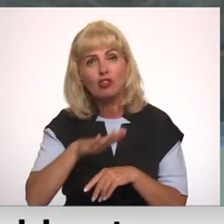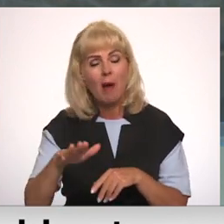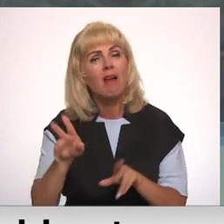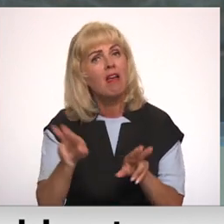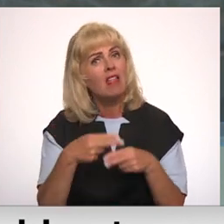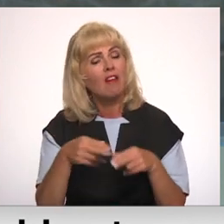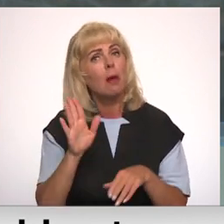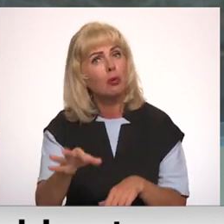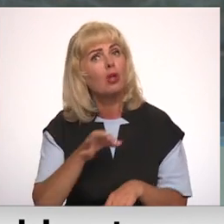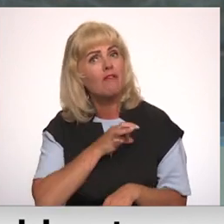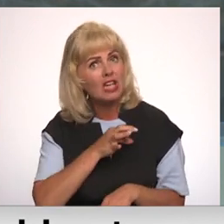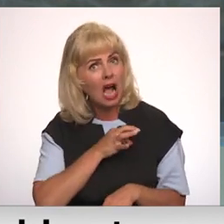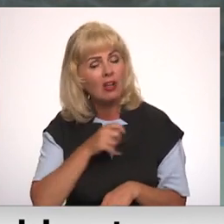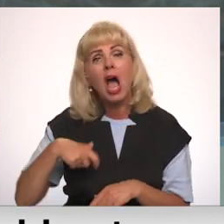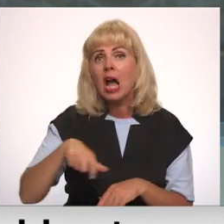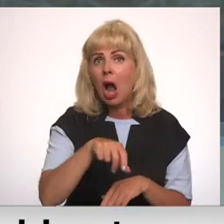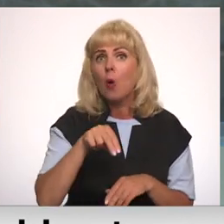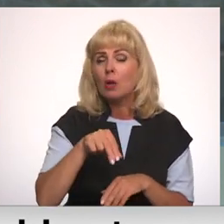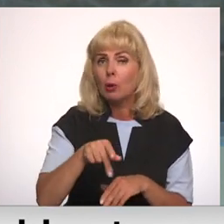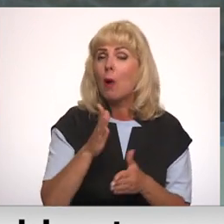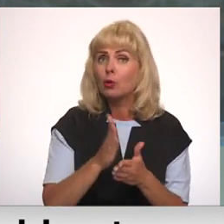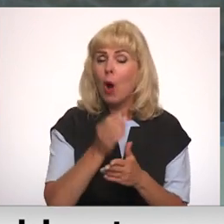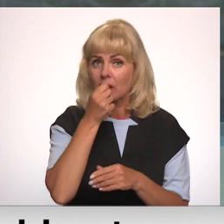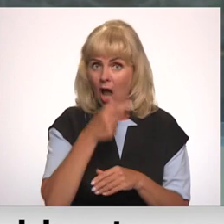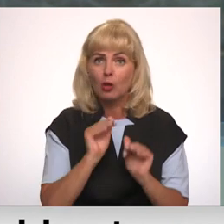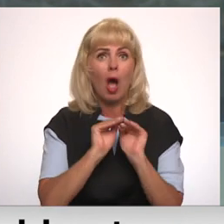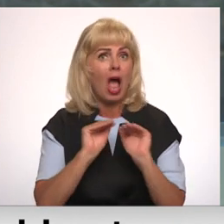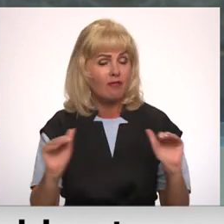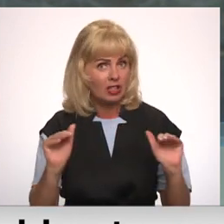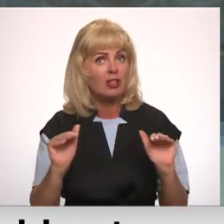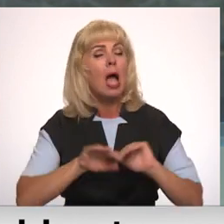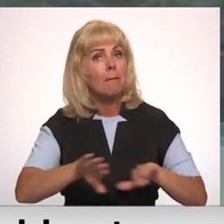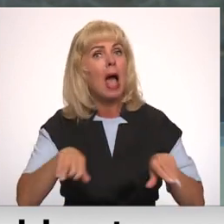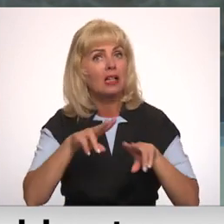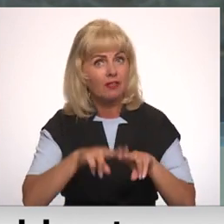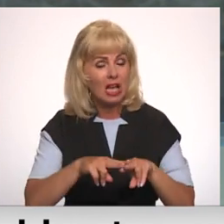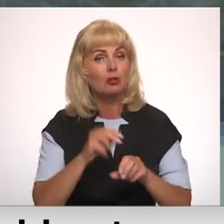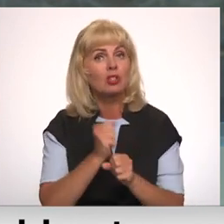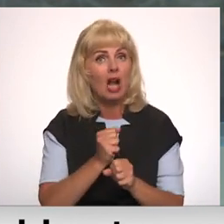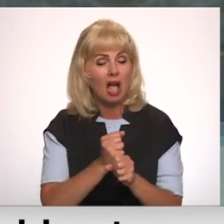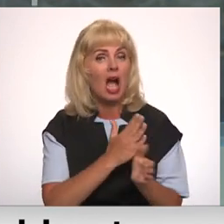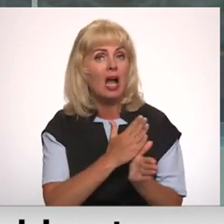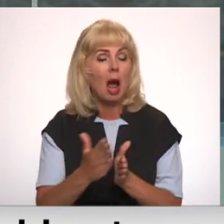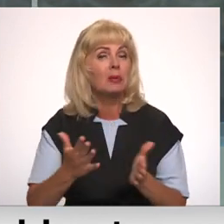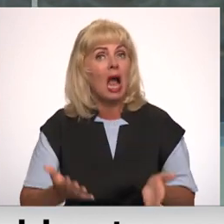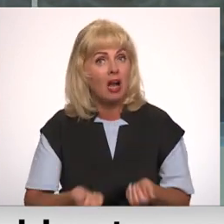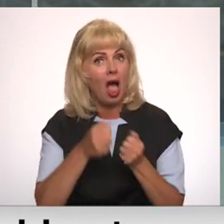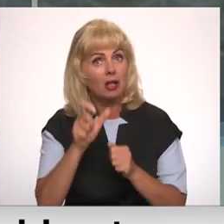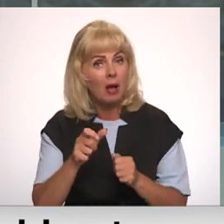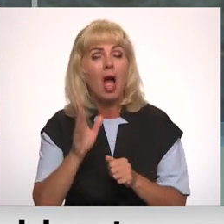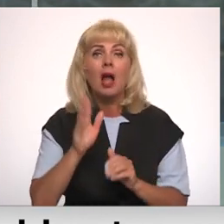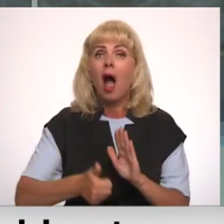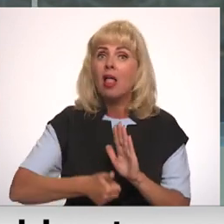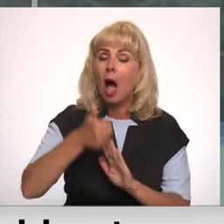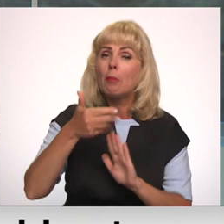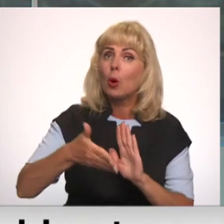vienaldzīgiem. Gaujas pludmali, kurā notika traģēdija, ir oficiāla peldvieta, kurā strādā kārtībnieki glābēji. Domājot, kā vēl